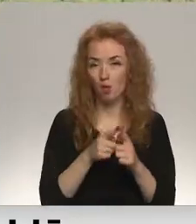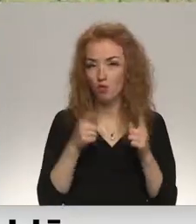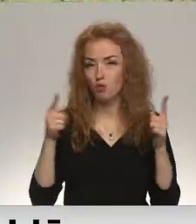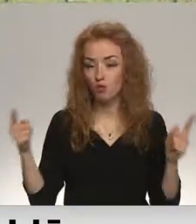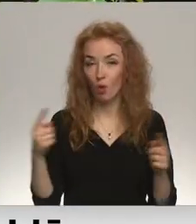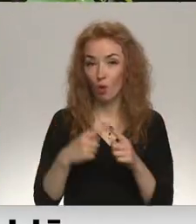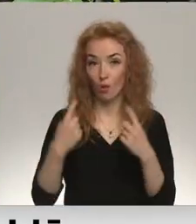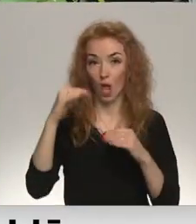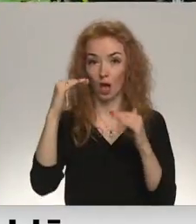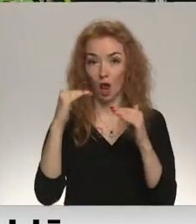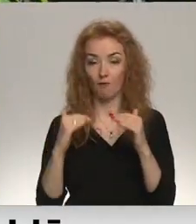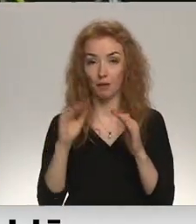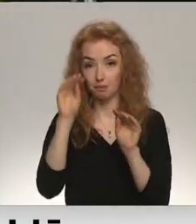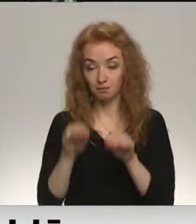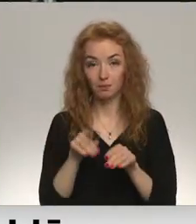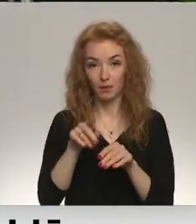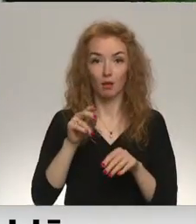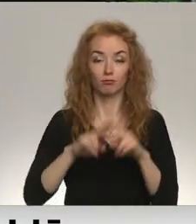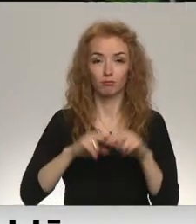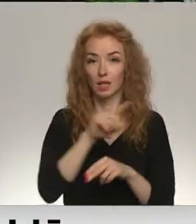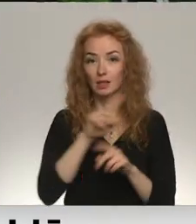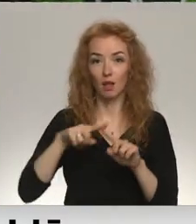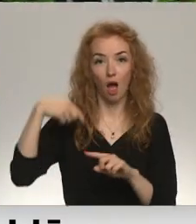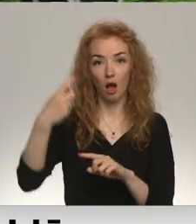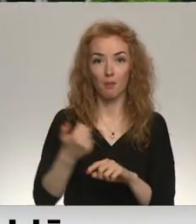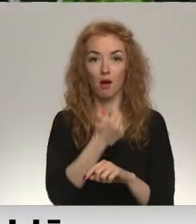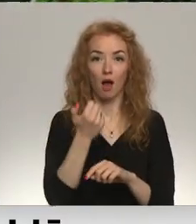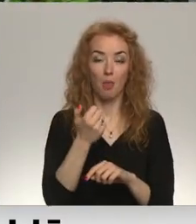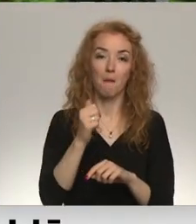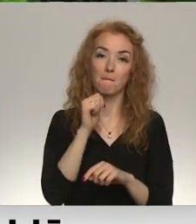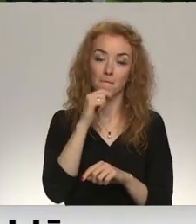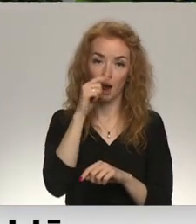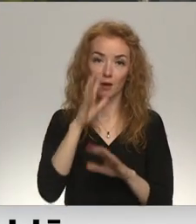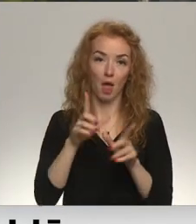Pat labana grafika liecina, ka tā turpināsies līdz nākamā gada, mārta, maja, aprīlim.